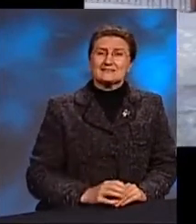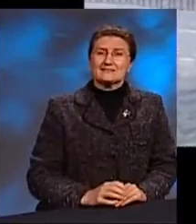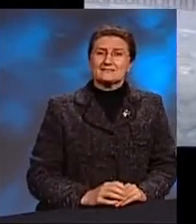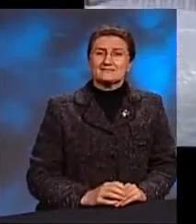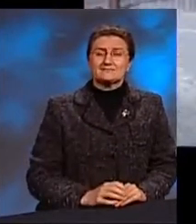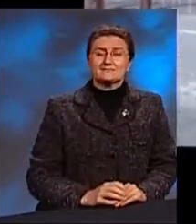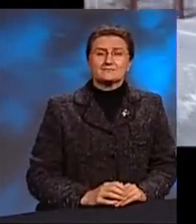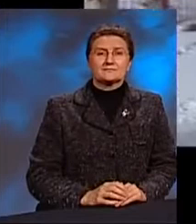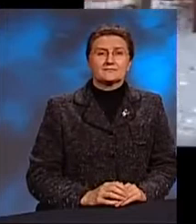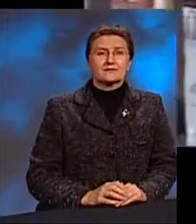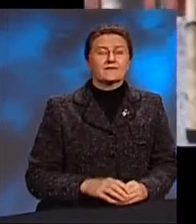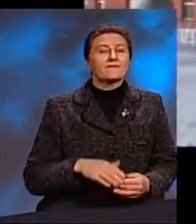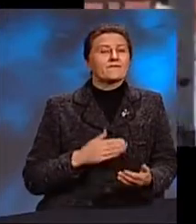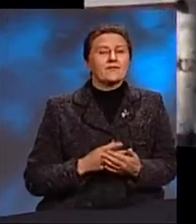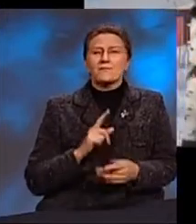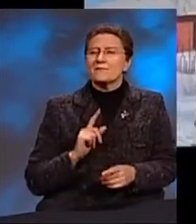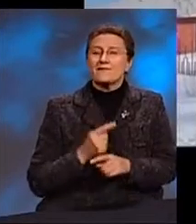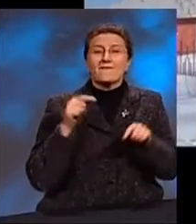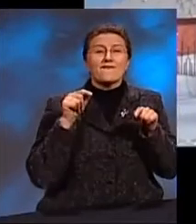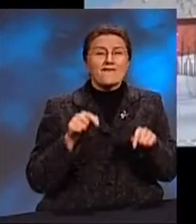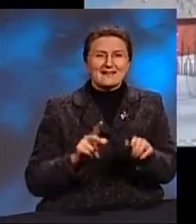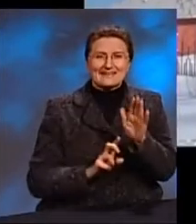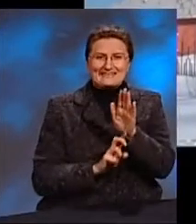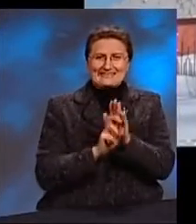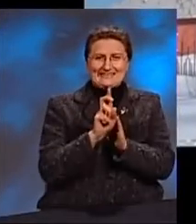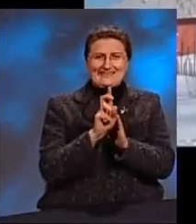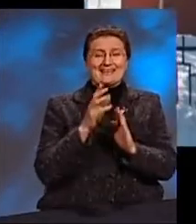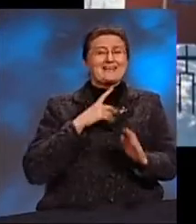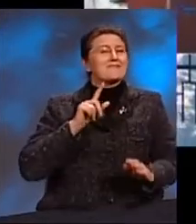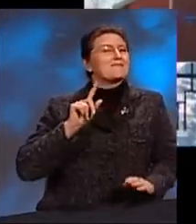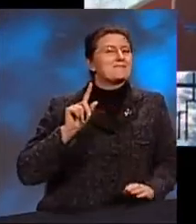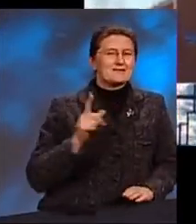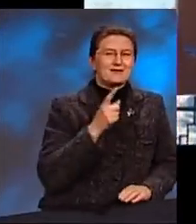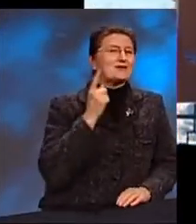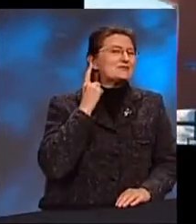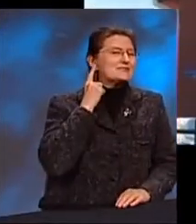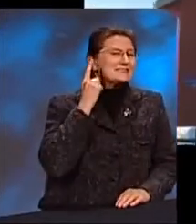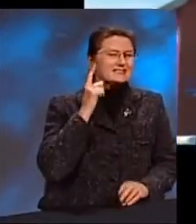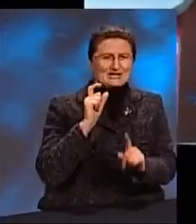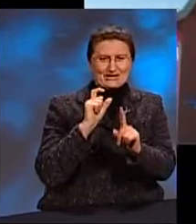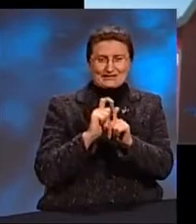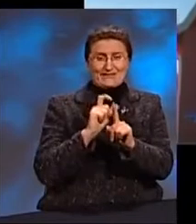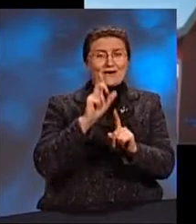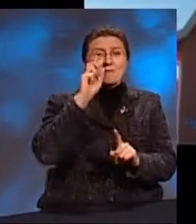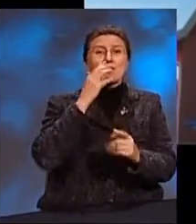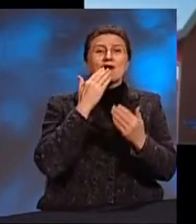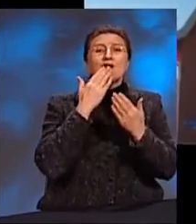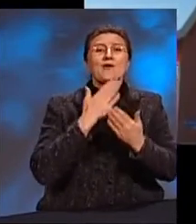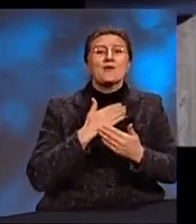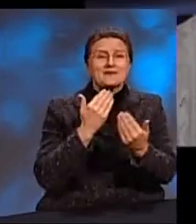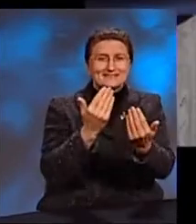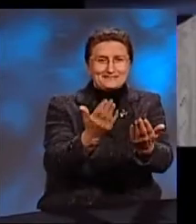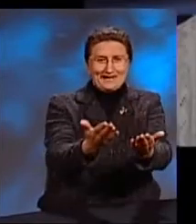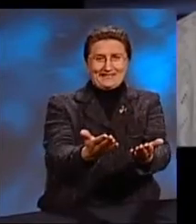И вот впервые в этой церкви Я впервые услышала слова Бог любит тебя